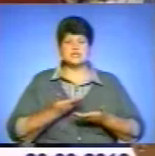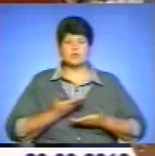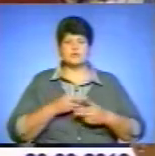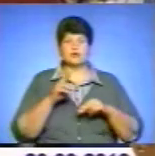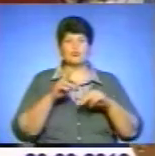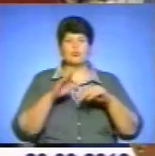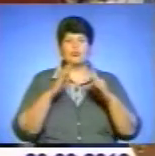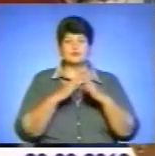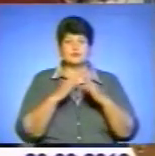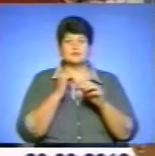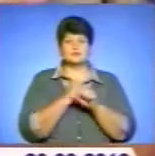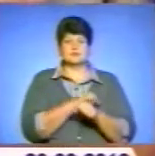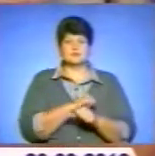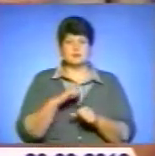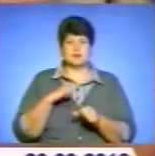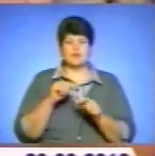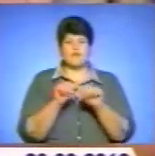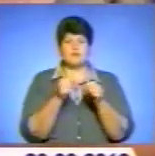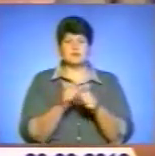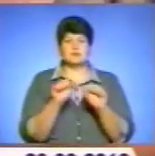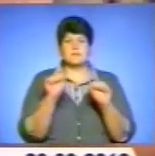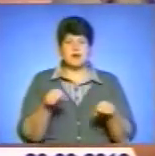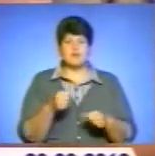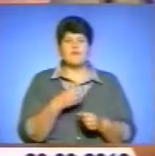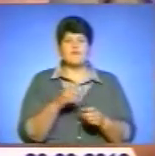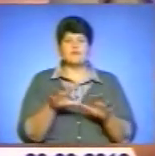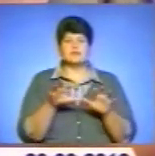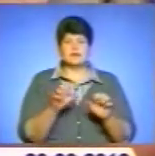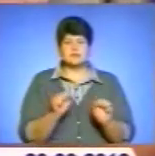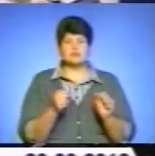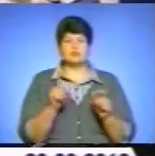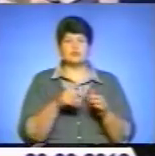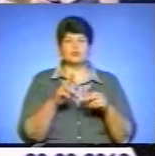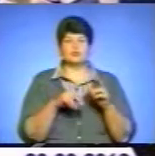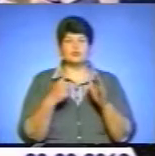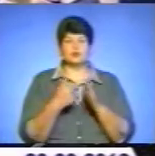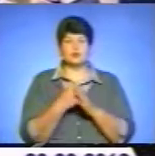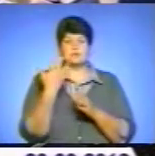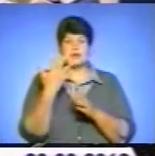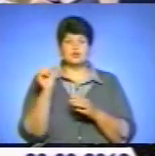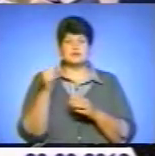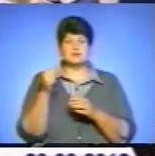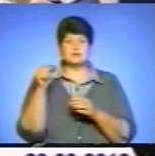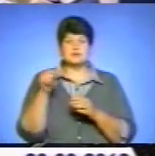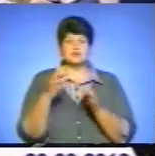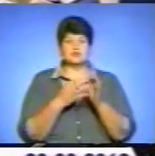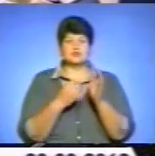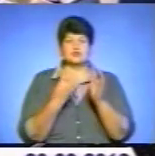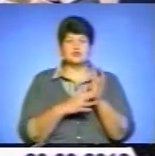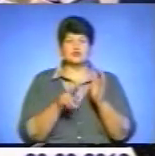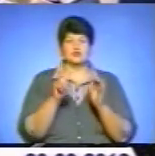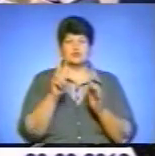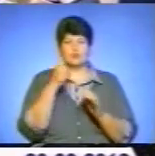самовільно. А оформити право власності на будинок, що був побудований до 5 серпня 92-го року, тепер можна лише на основі паспорту